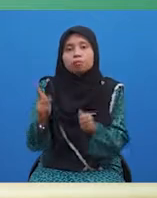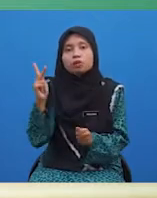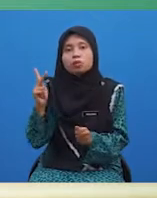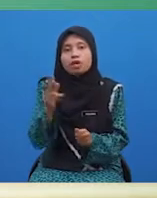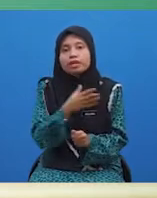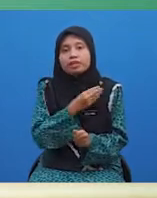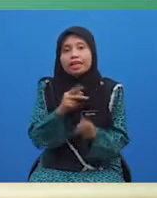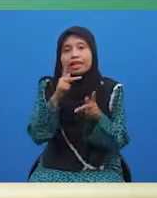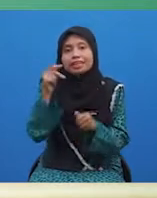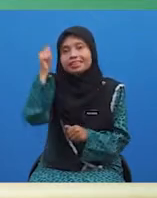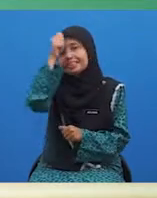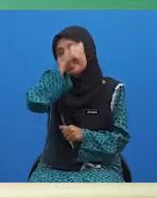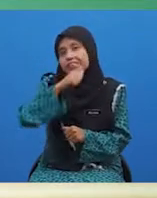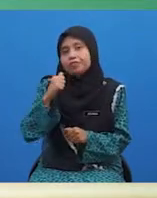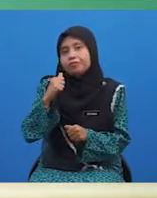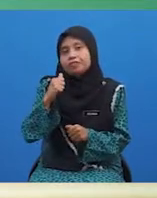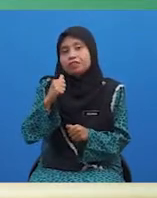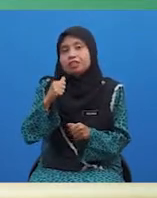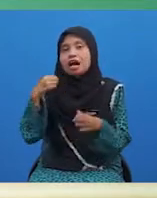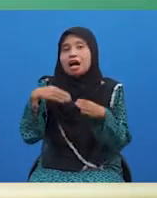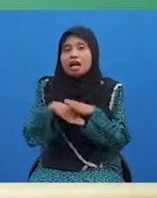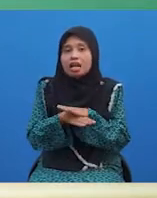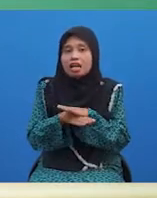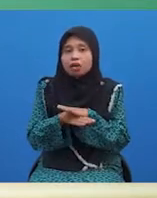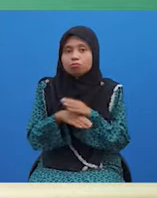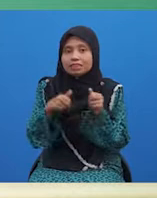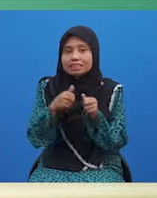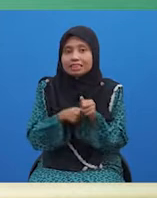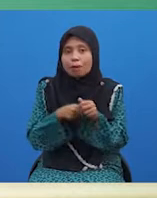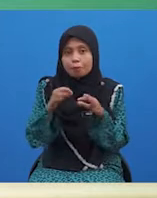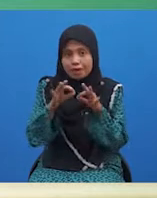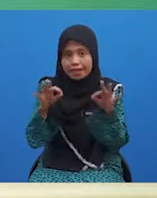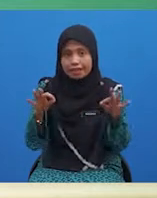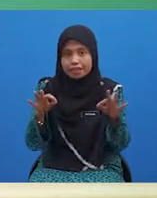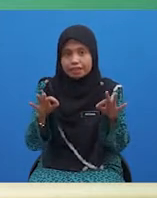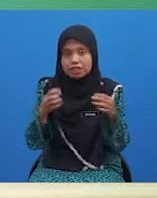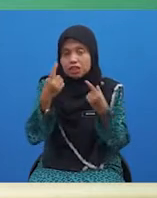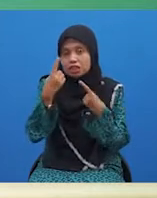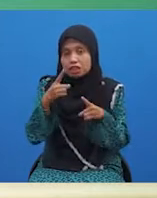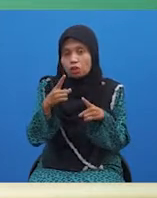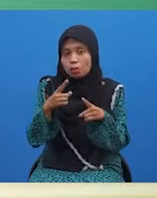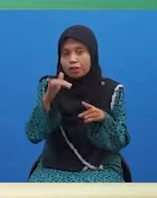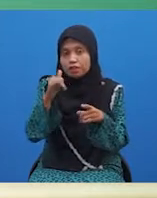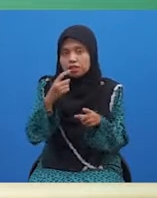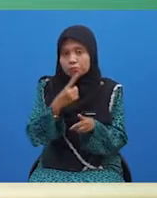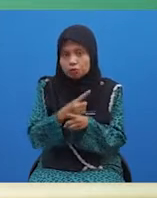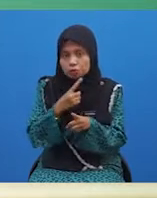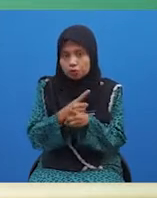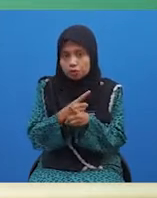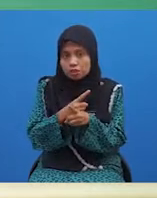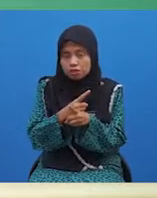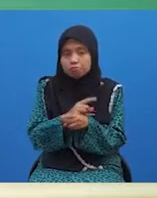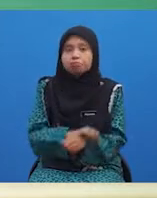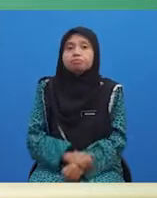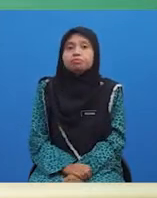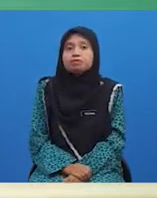penguat dan kata adjektif yang terdapat dalam setiap ayat. Jawapan yang tepat adalah seperti